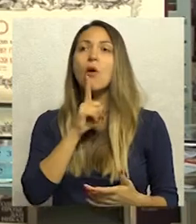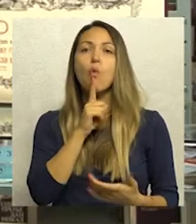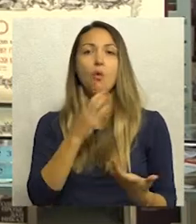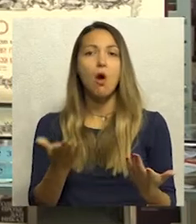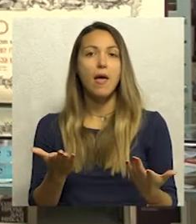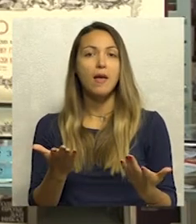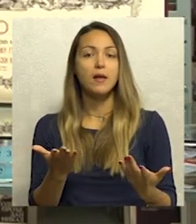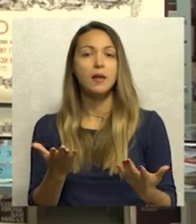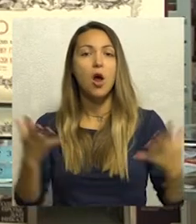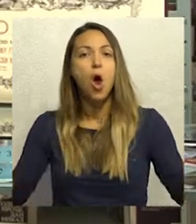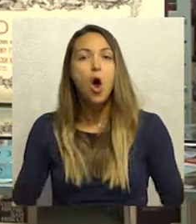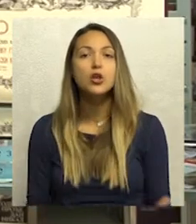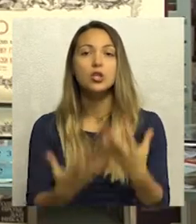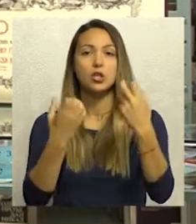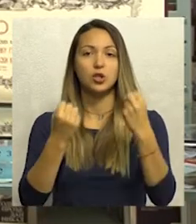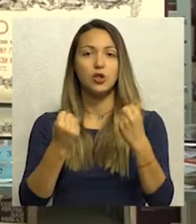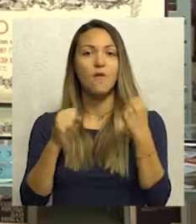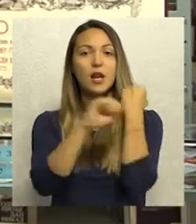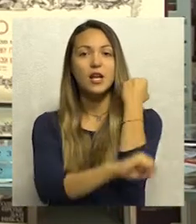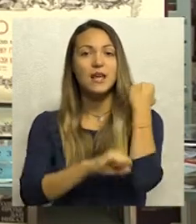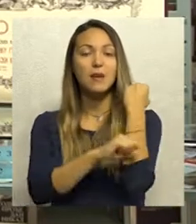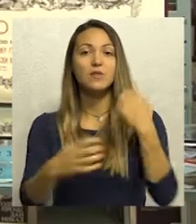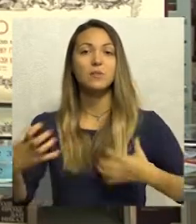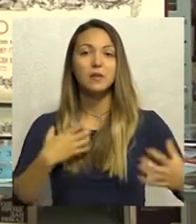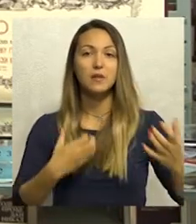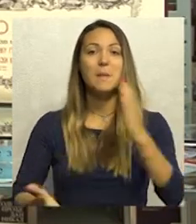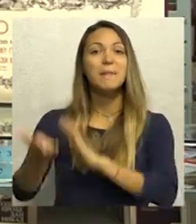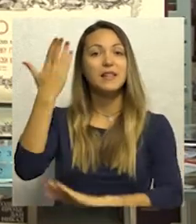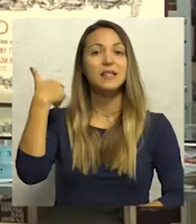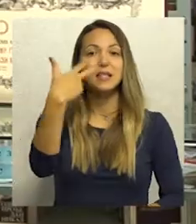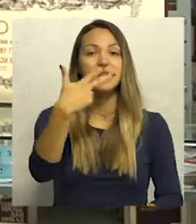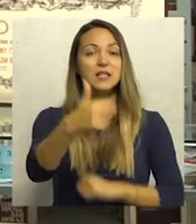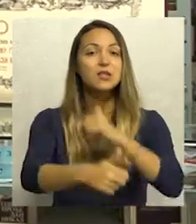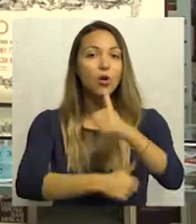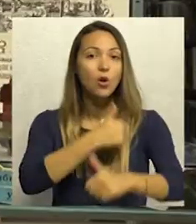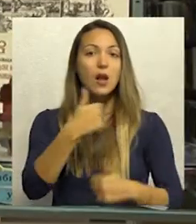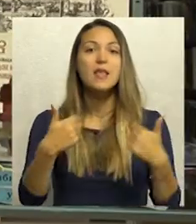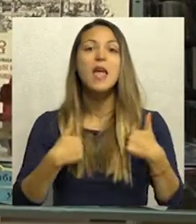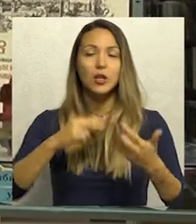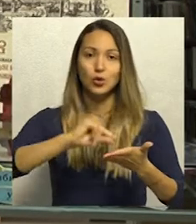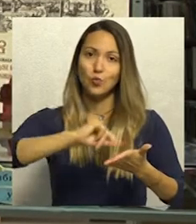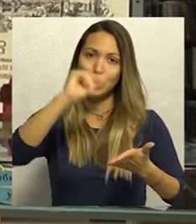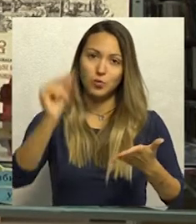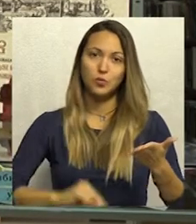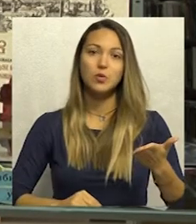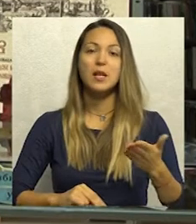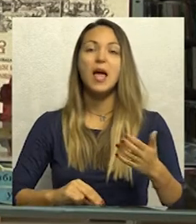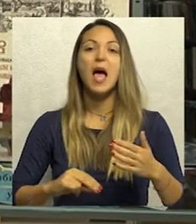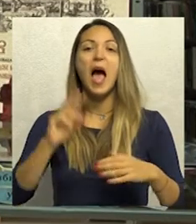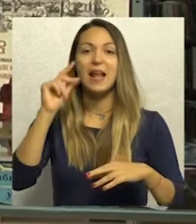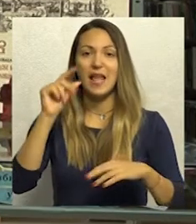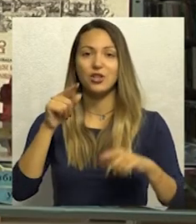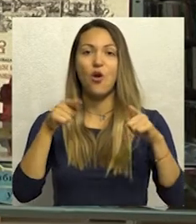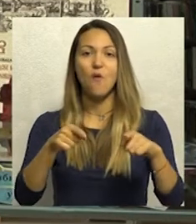kao neko koje i osnova ovo gimnazijsko pozorište, gotovo pre 30 godina, ja ću